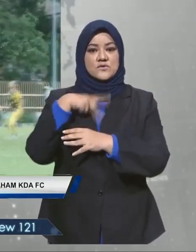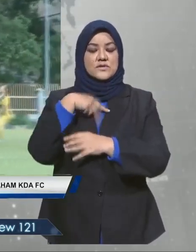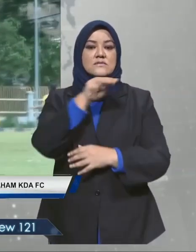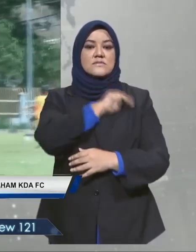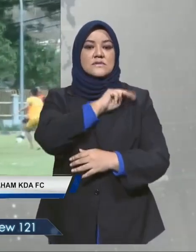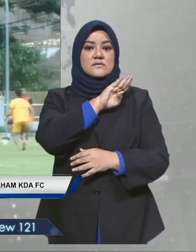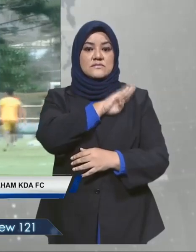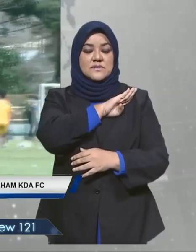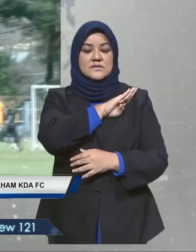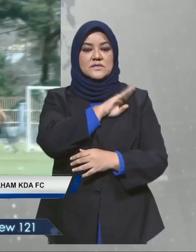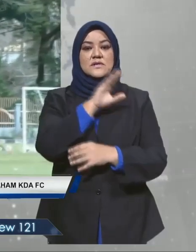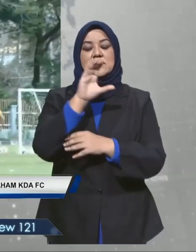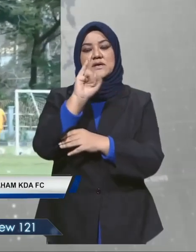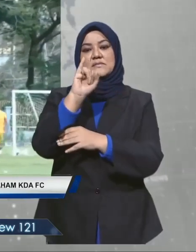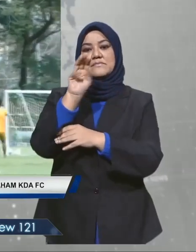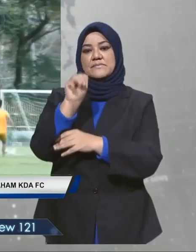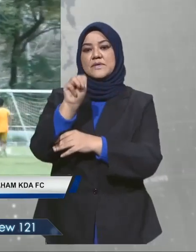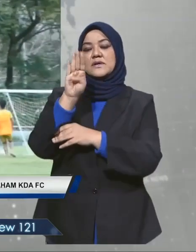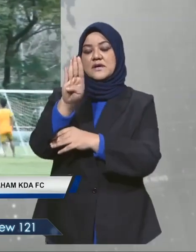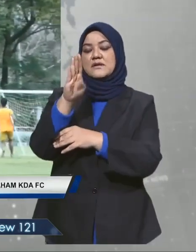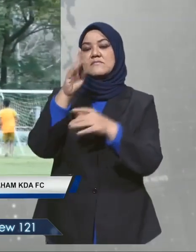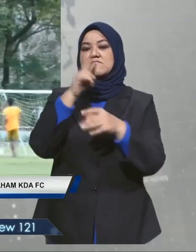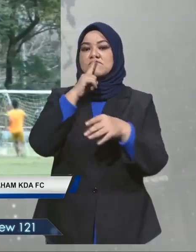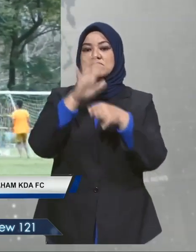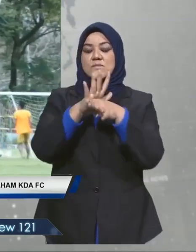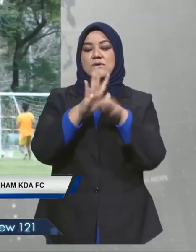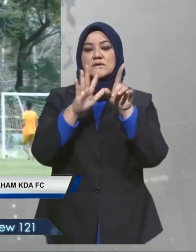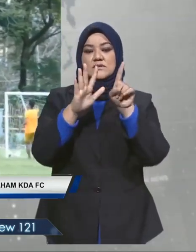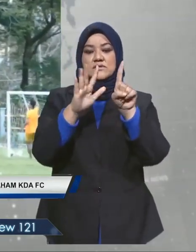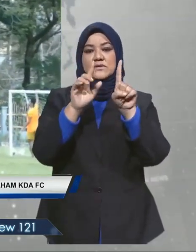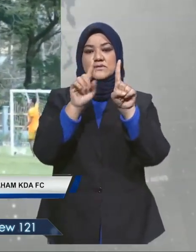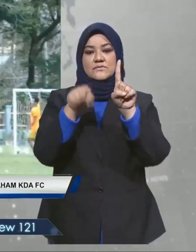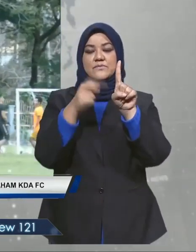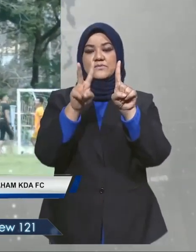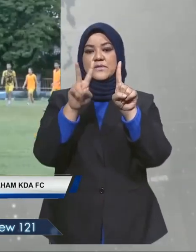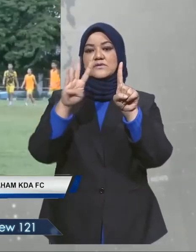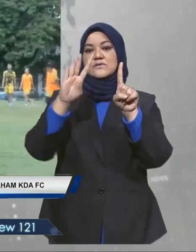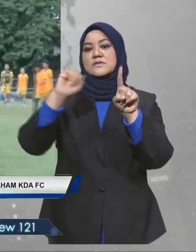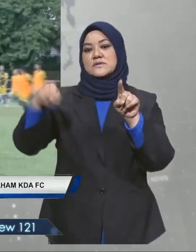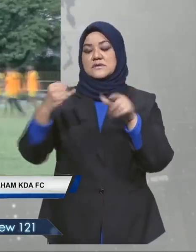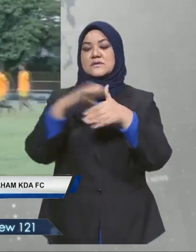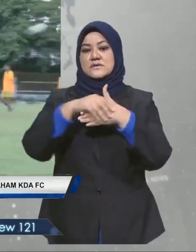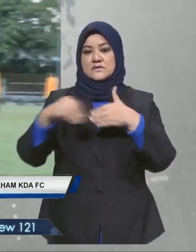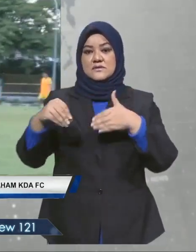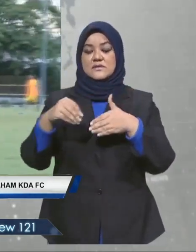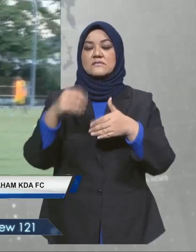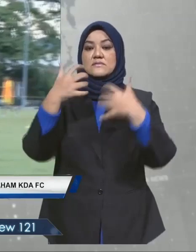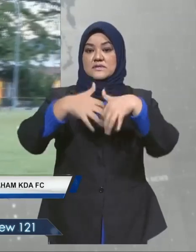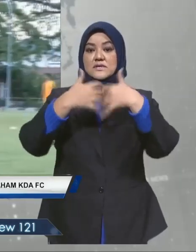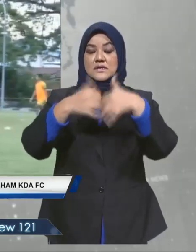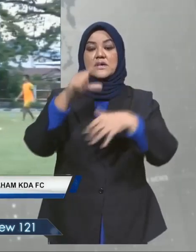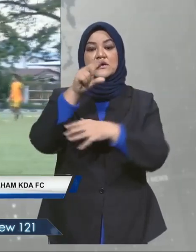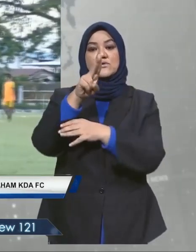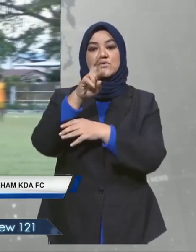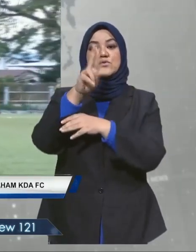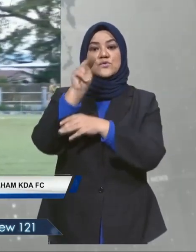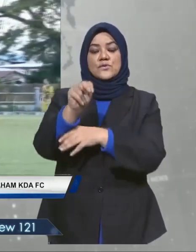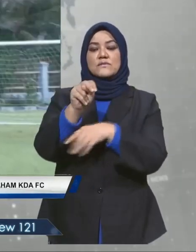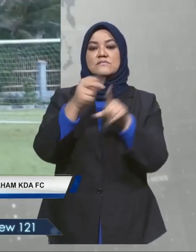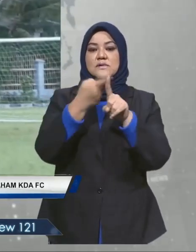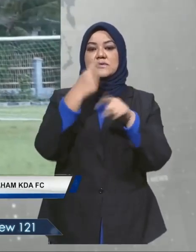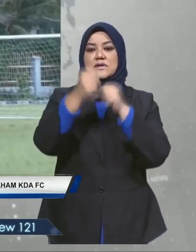Menteri Besar Incorporated MBI bernilai RM24 juta. Go Auto mempunyai operasi kilang automotif di Gurun sejak